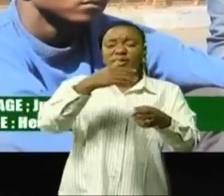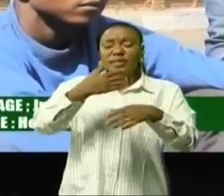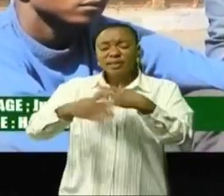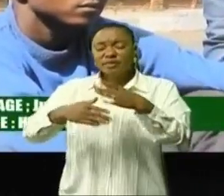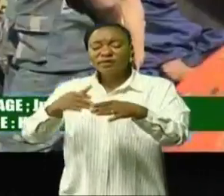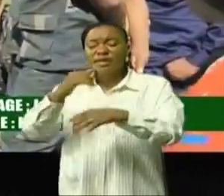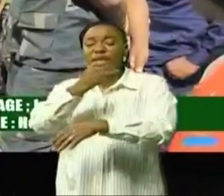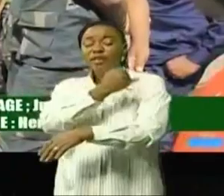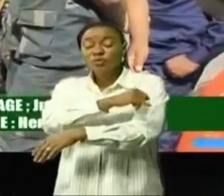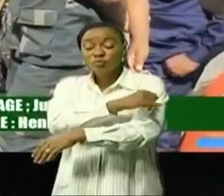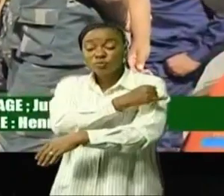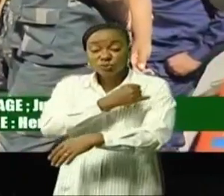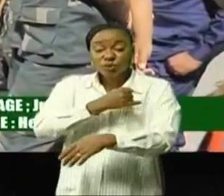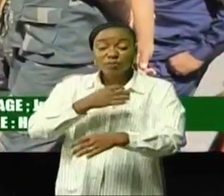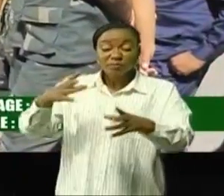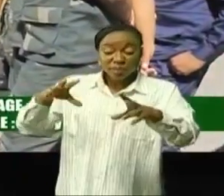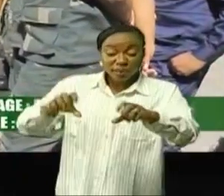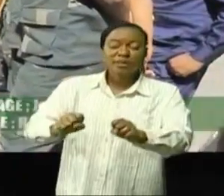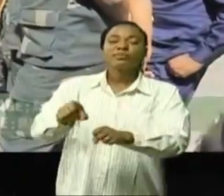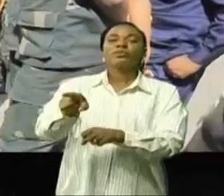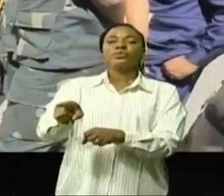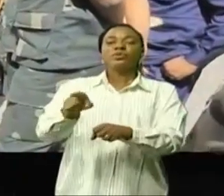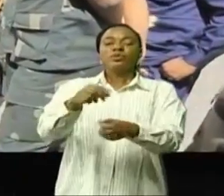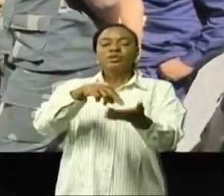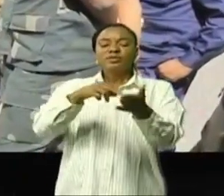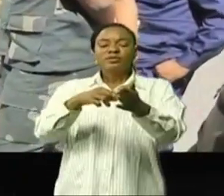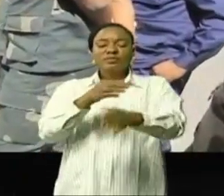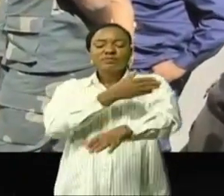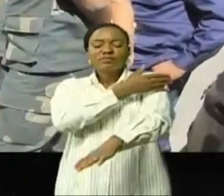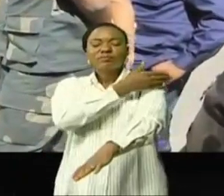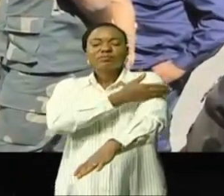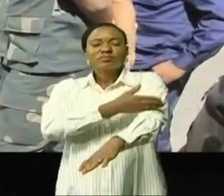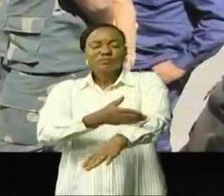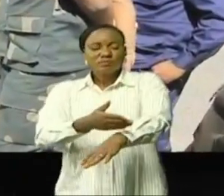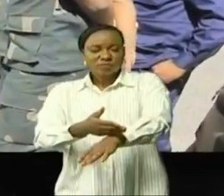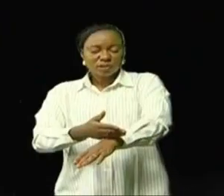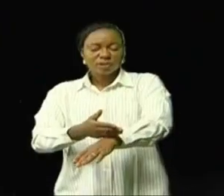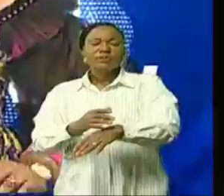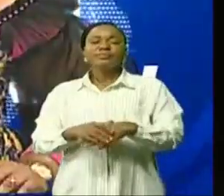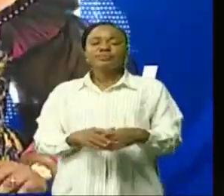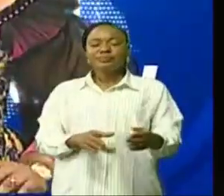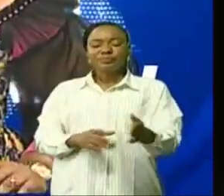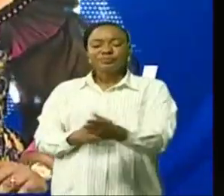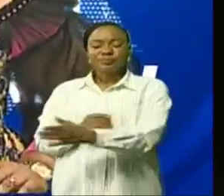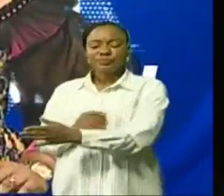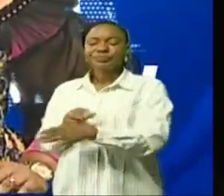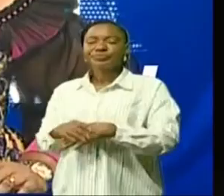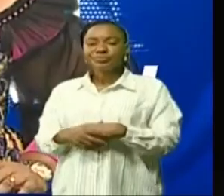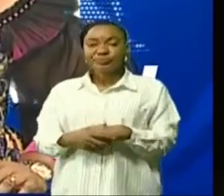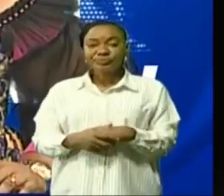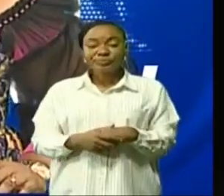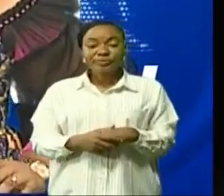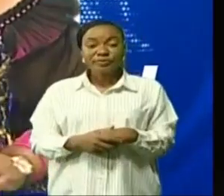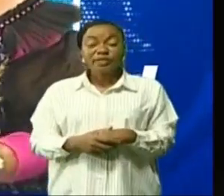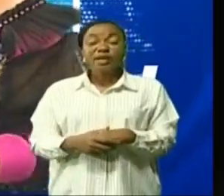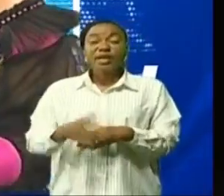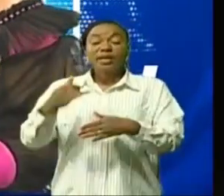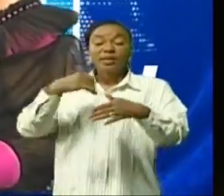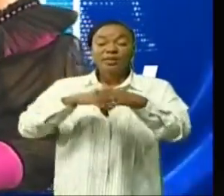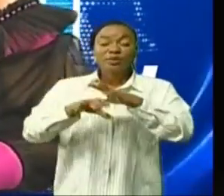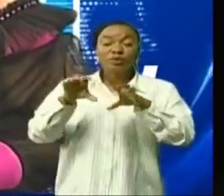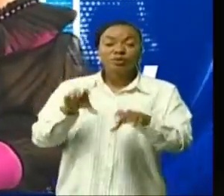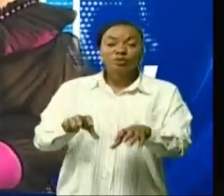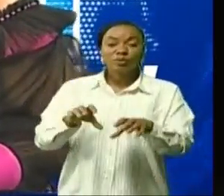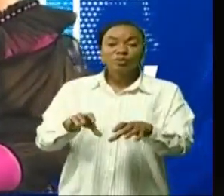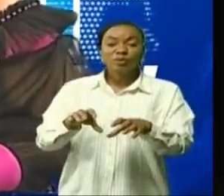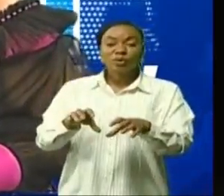été démantelés, ce qui a permis de réduire sensiblement la criminalité. L'incursion de l'RDC par le